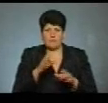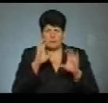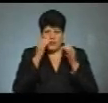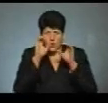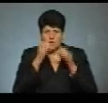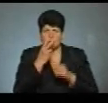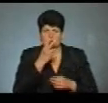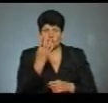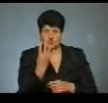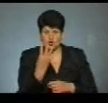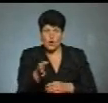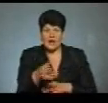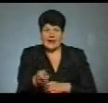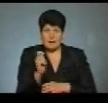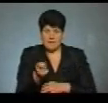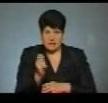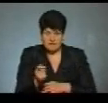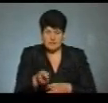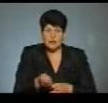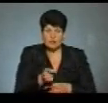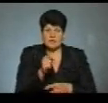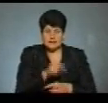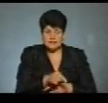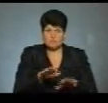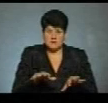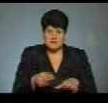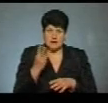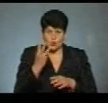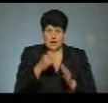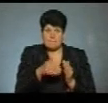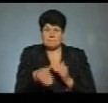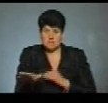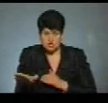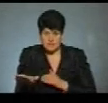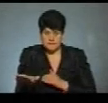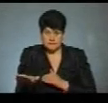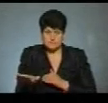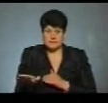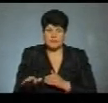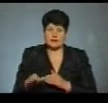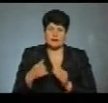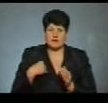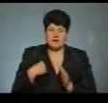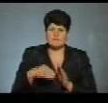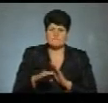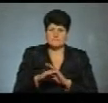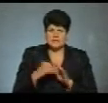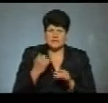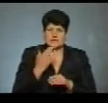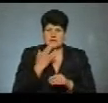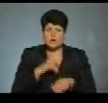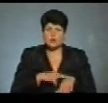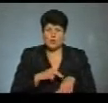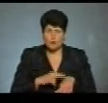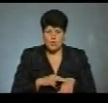рибаків, які ловили в тому місці, і троє з них пішло. Я був визвав національну